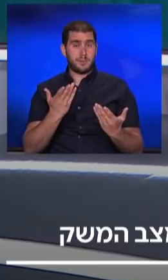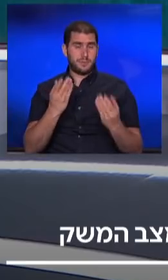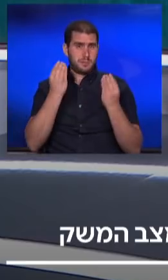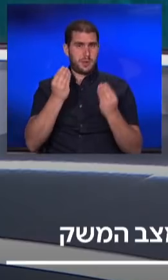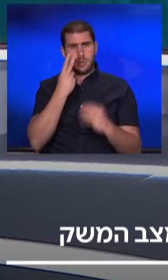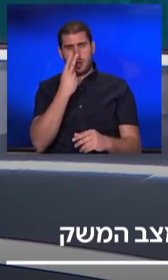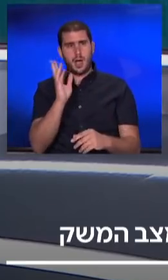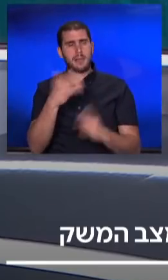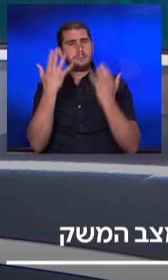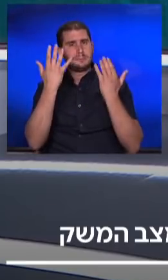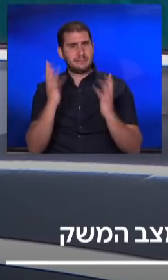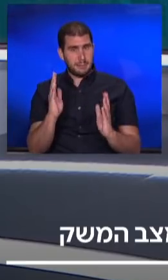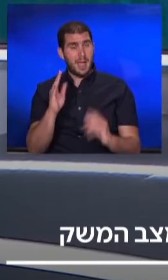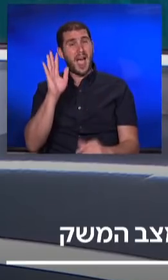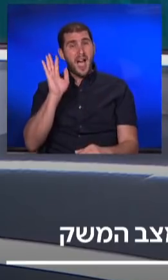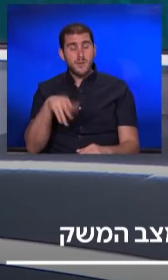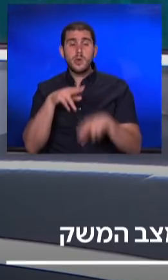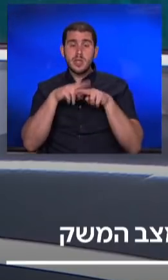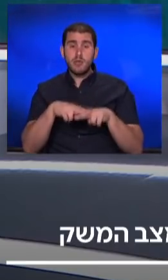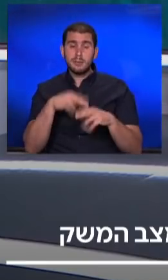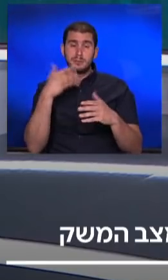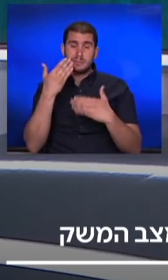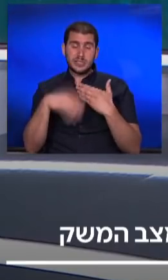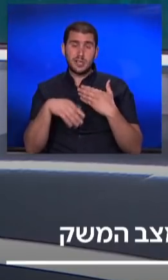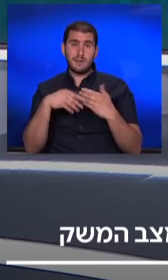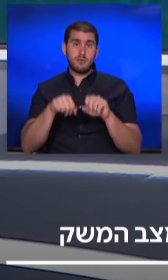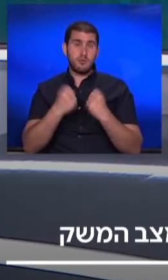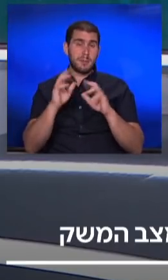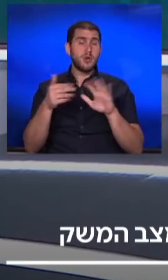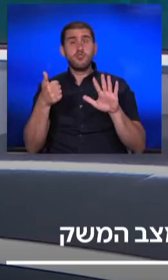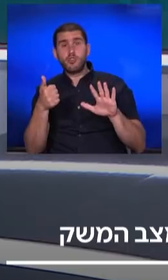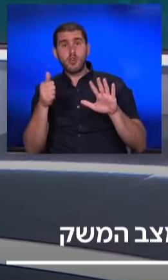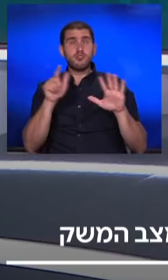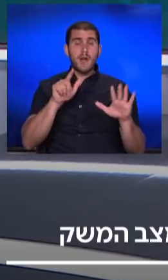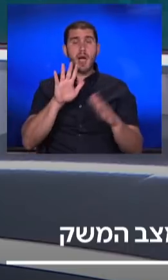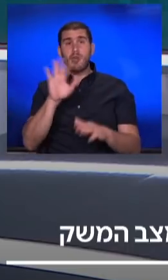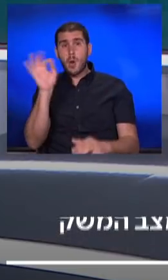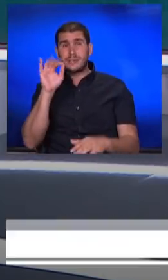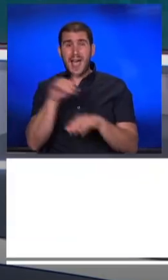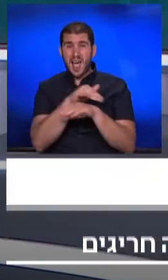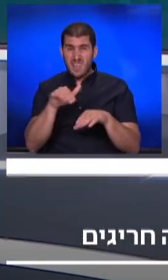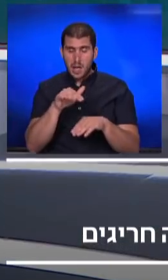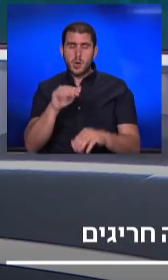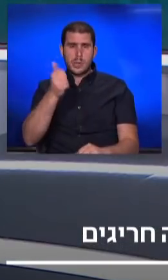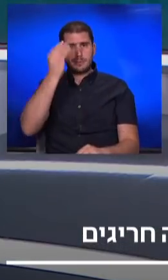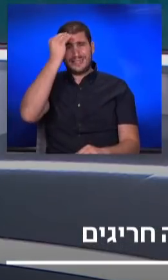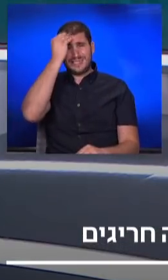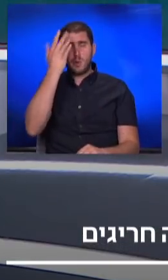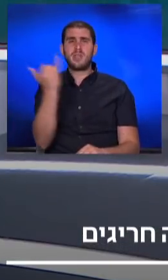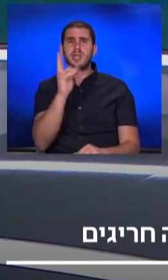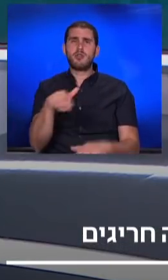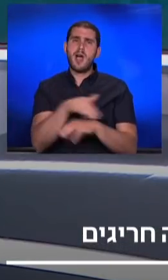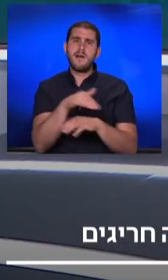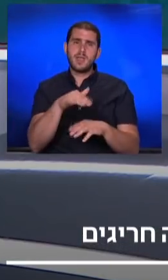נסתכל על המספרים. גם אם נשאר בסוף המשבר הזה סביב שישה או שבעה או חמישה אחוזי הפתלה, קודם כל צריך לזכור שתמיד יש הפתלה